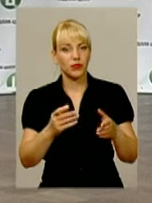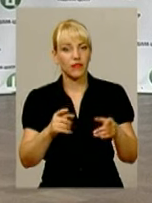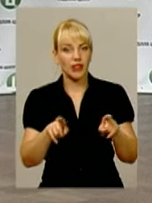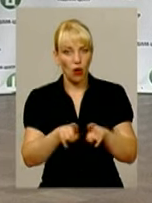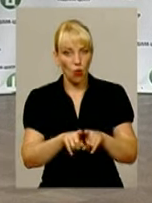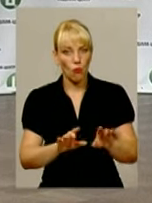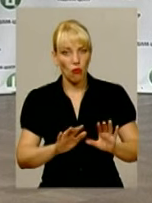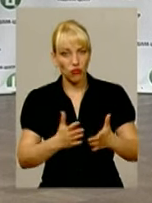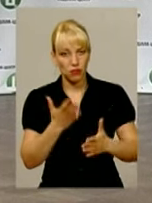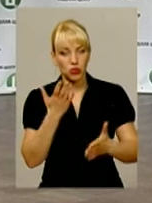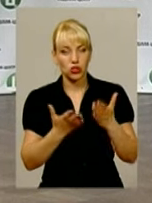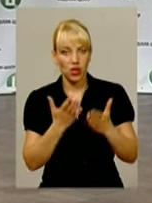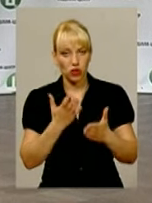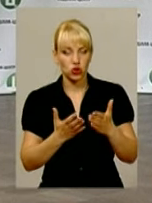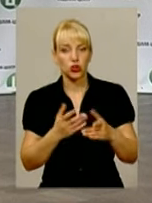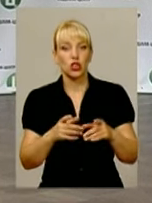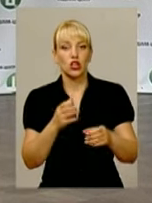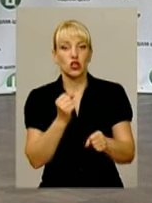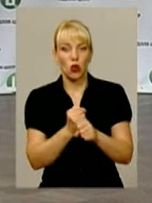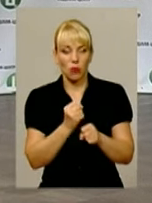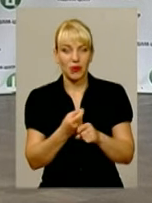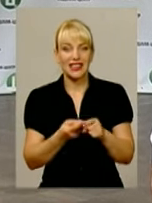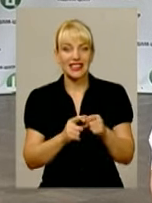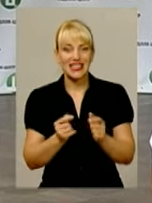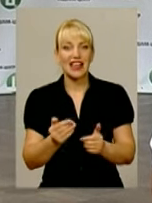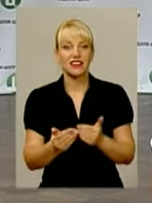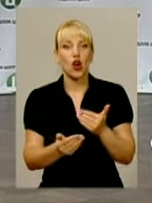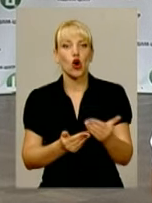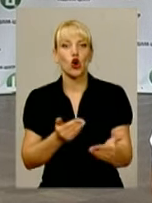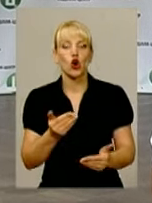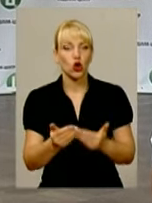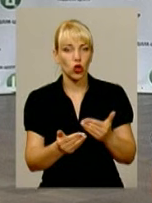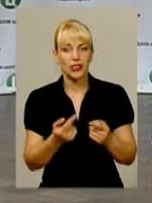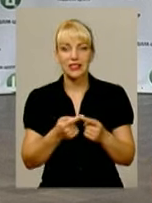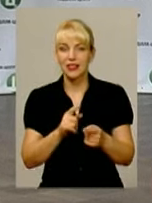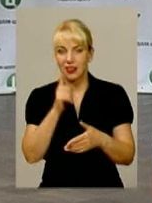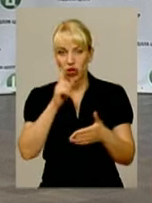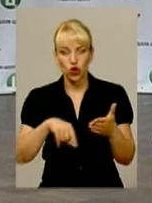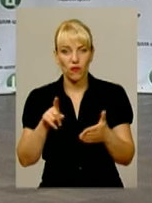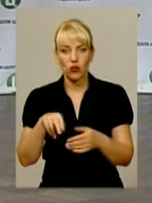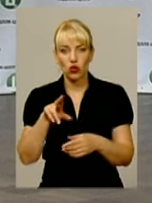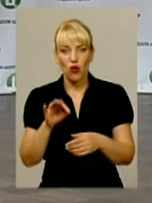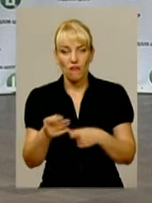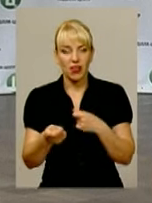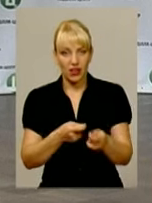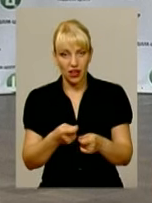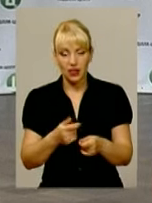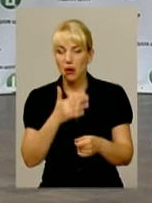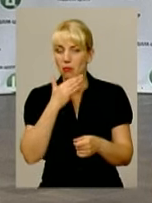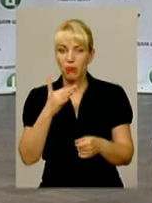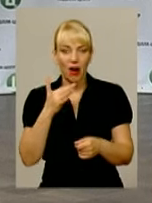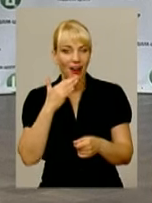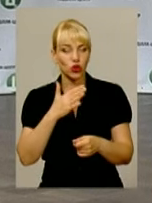вони вже зроблять цей крок, а це крок, по суті, проти влади, то потім багато з них не захоче